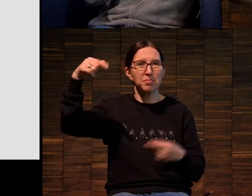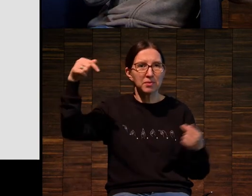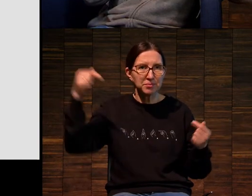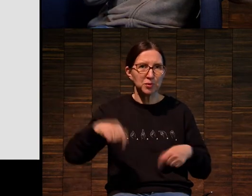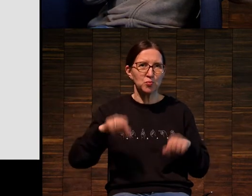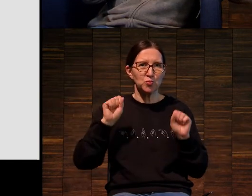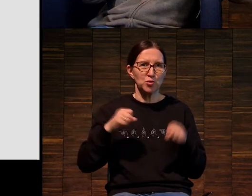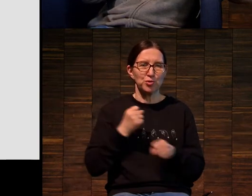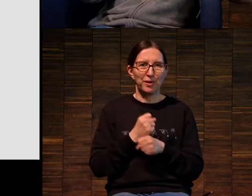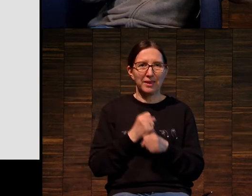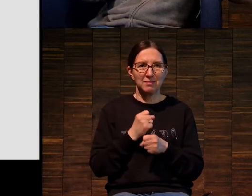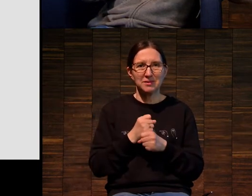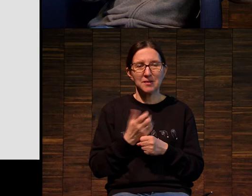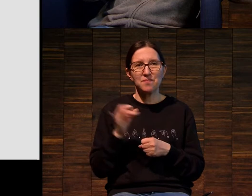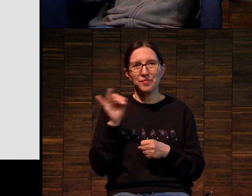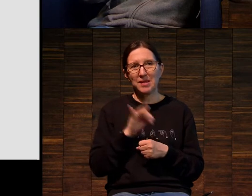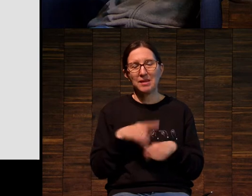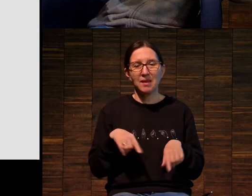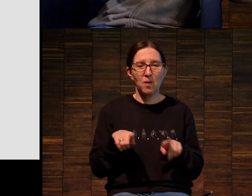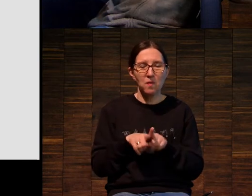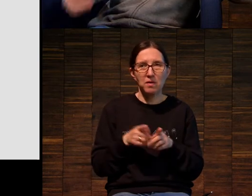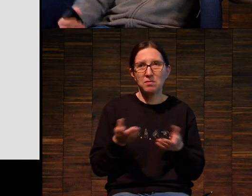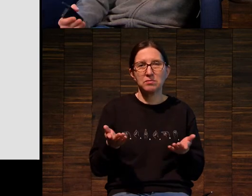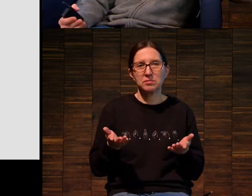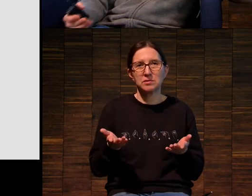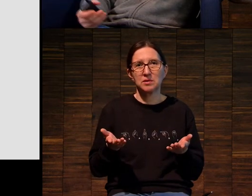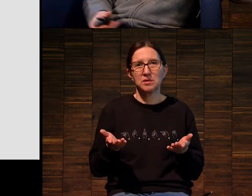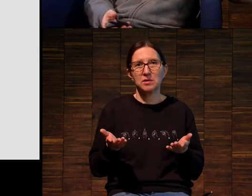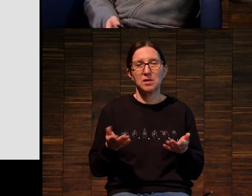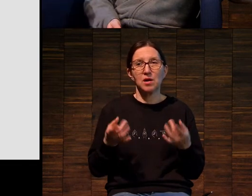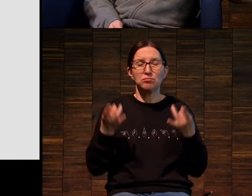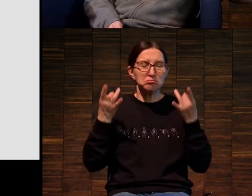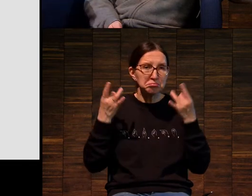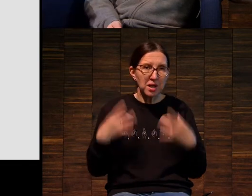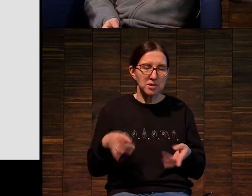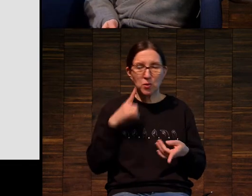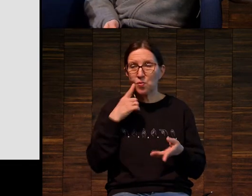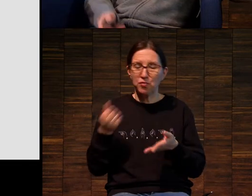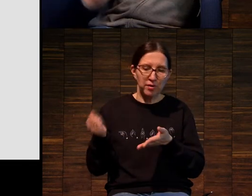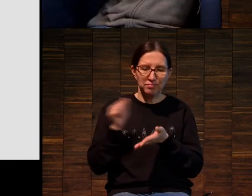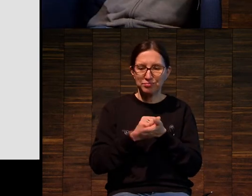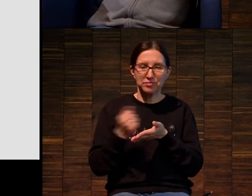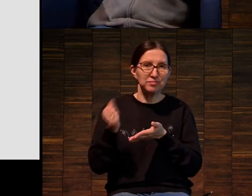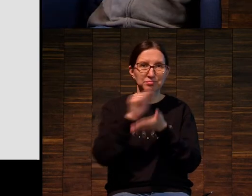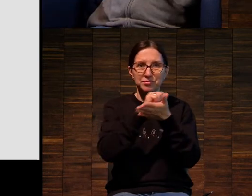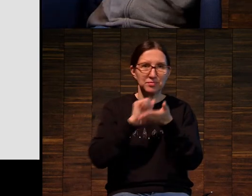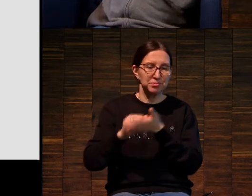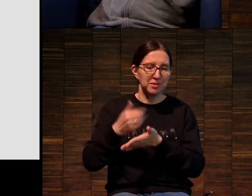такого in-house простого воспроизведения.